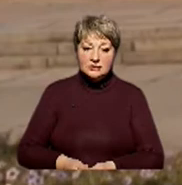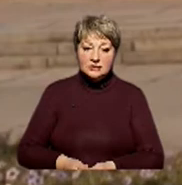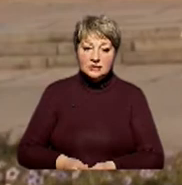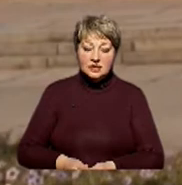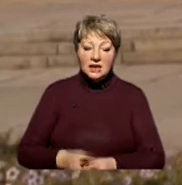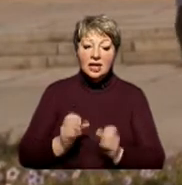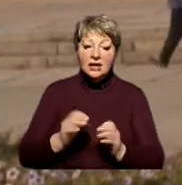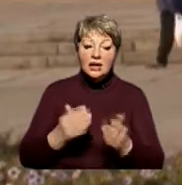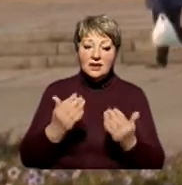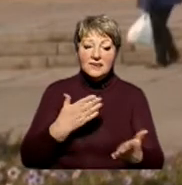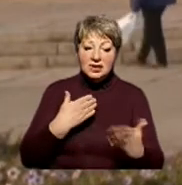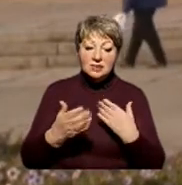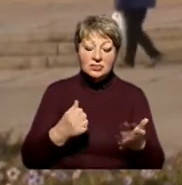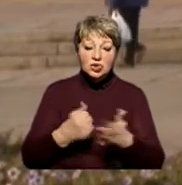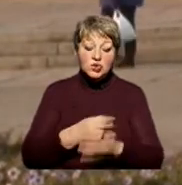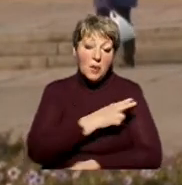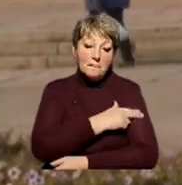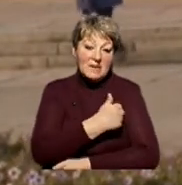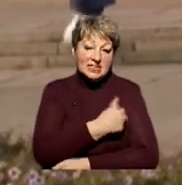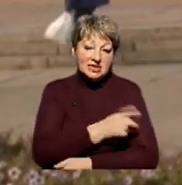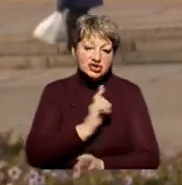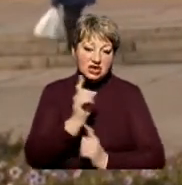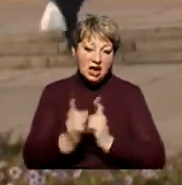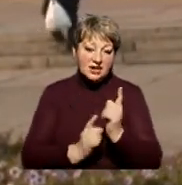Як ви ставитеся до медичної реформи?